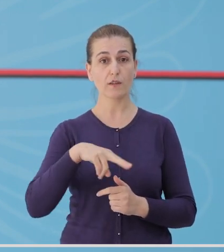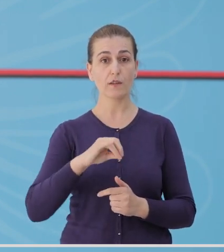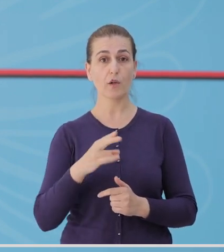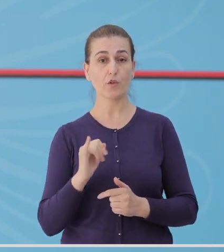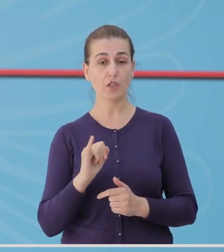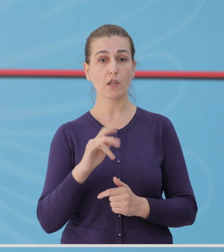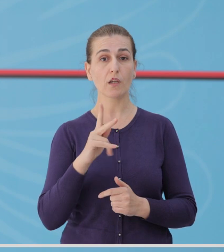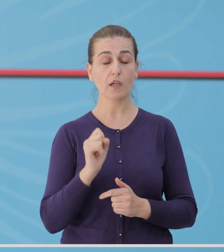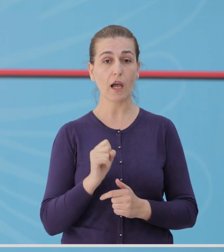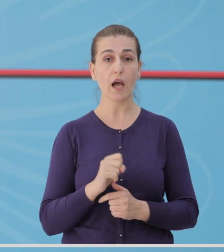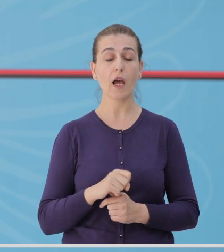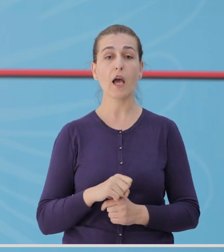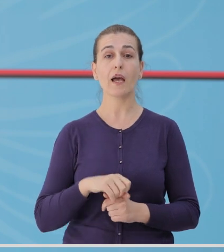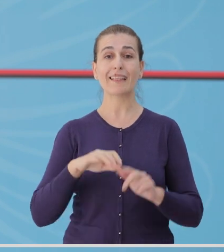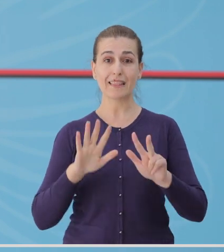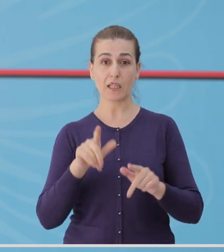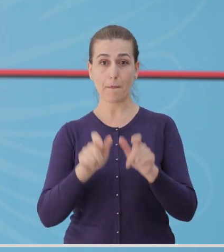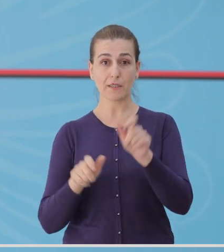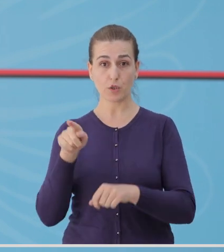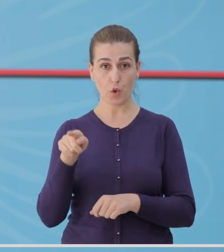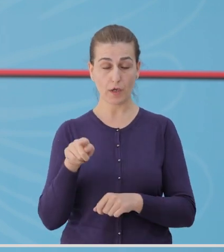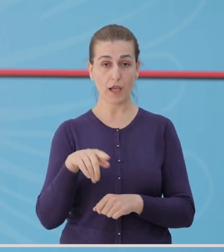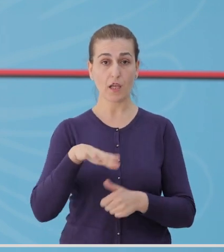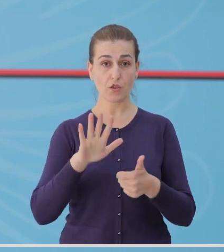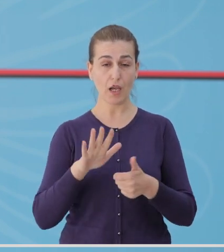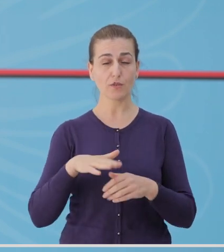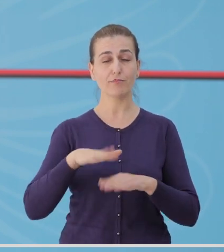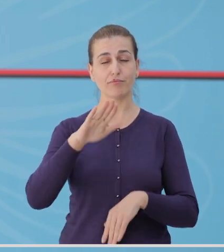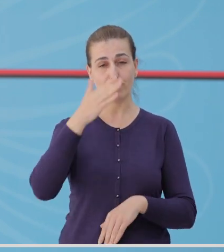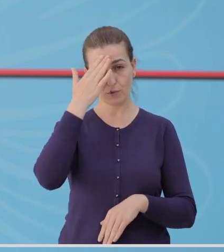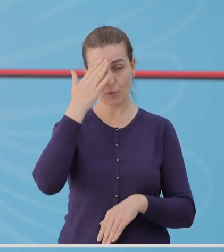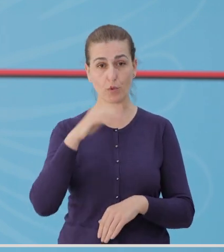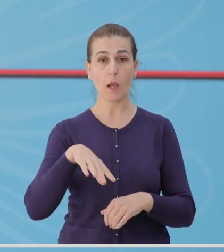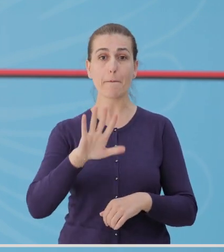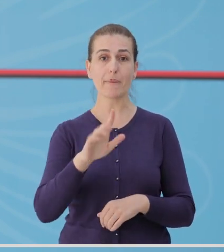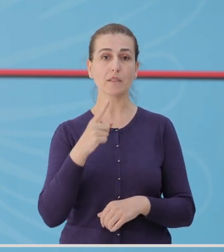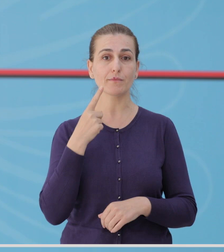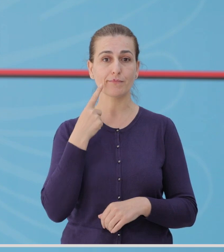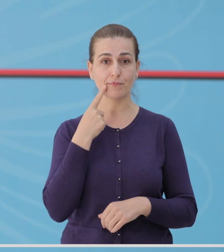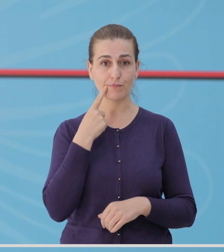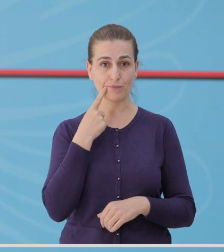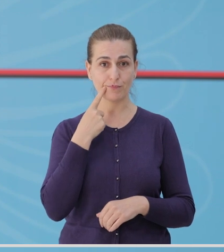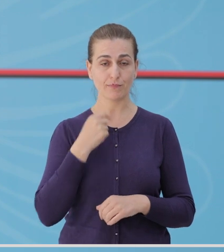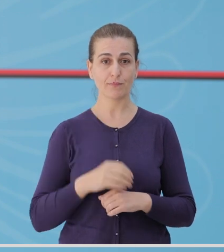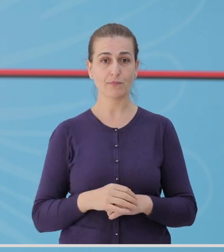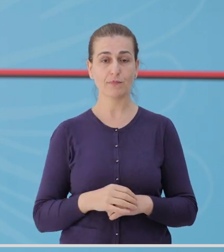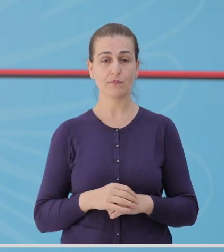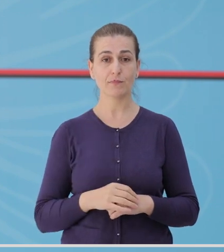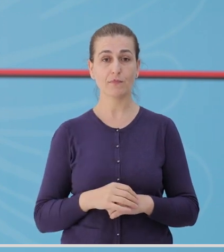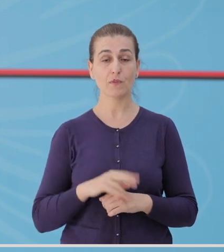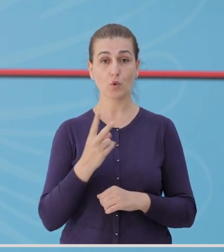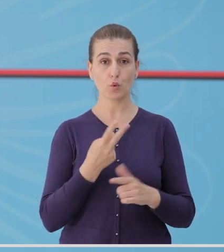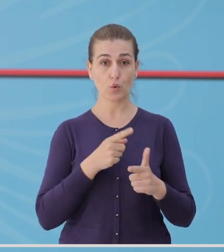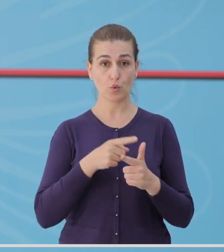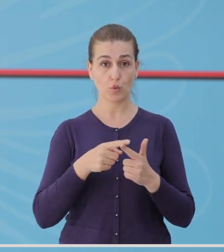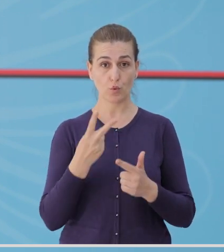pacientë të shëruar, 6 pacientë prej tyre janë në terapi intensive, dhe 5 prej tyre janë të intubuar. Në të